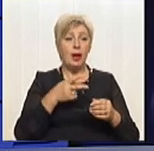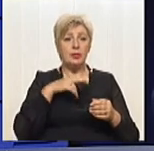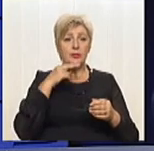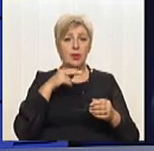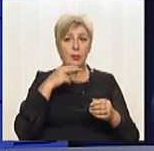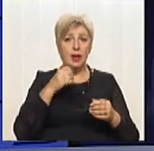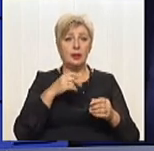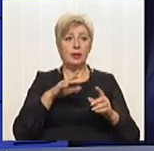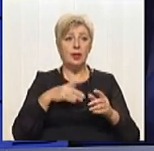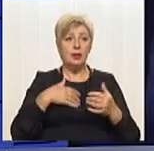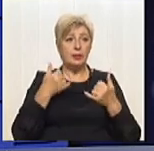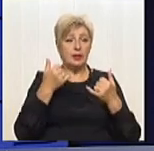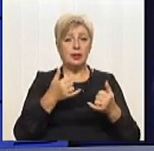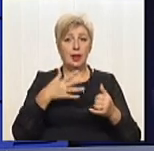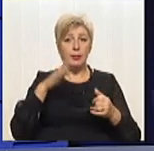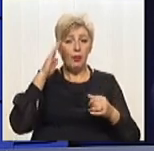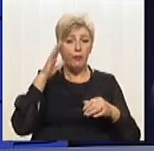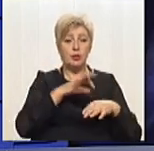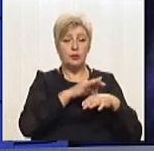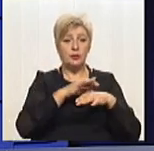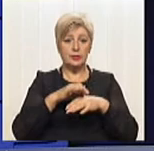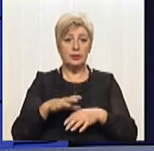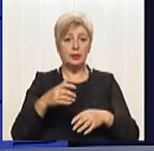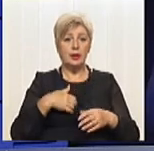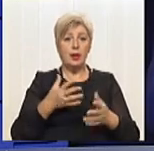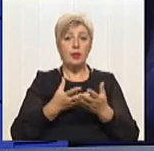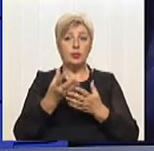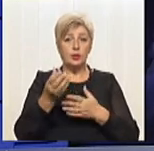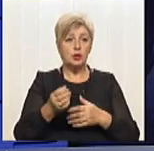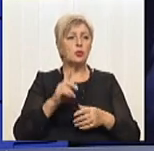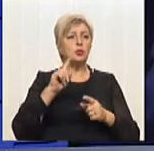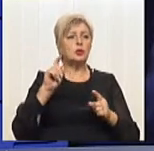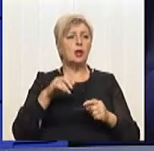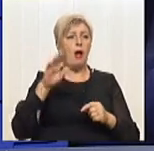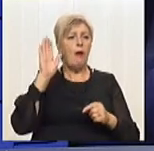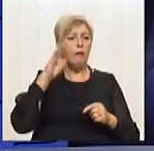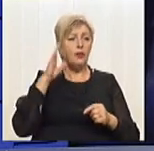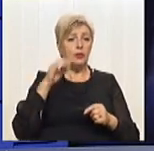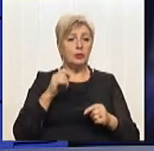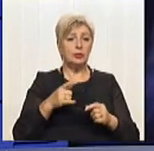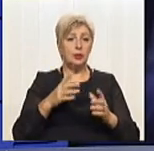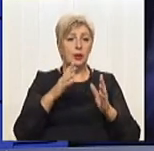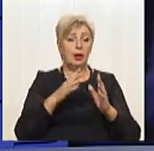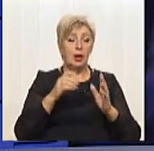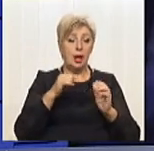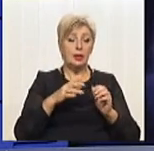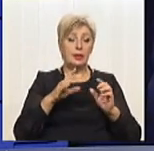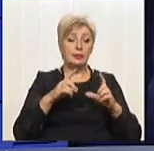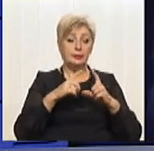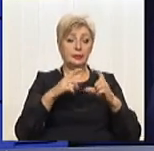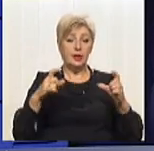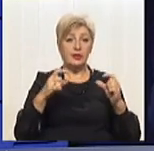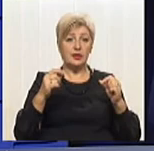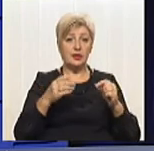коли платить за воду, вона, ну, у нас таки прийнято казати, плачу за воду, хоча ми розуміємо, що в тарифі дві складови, плюс-мінус